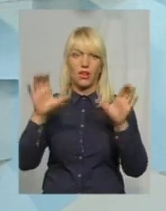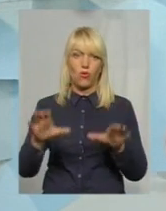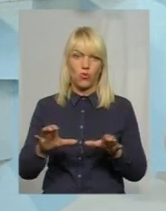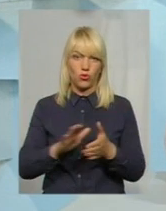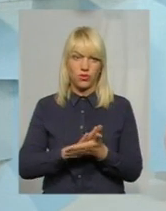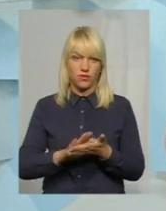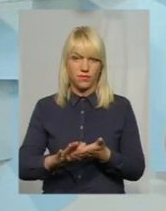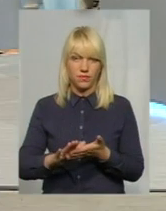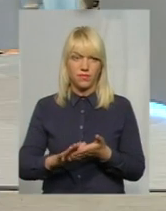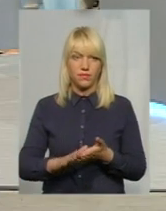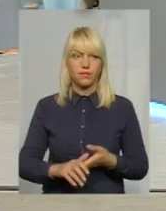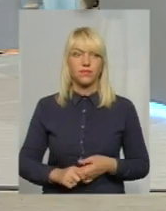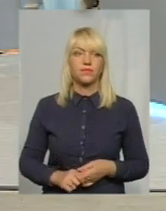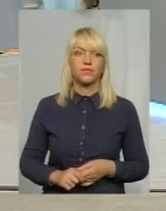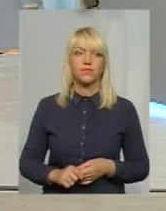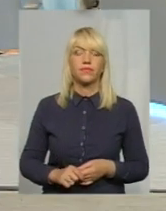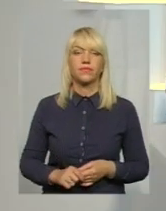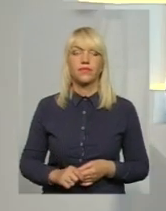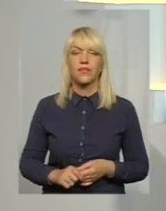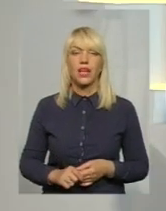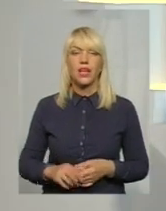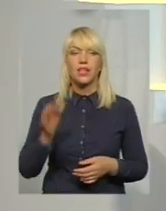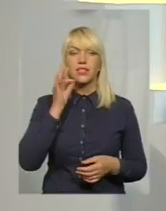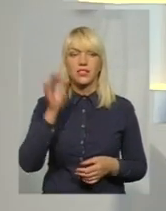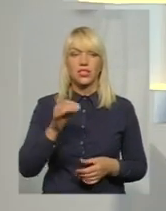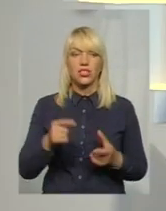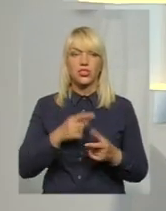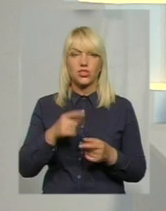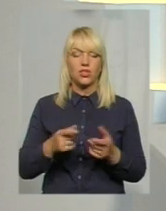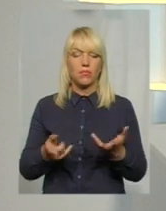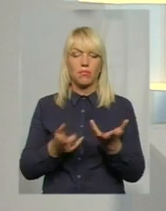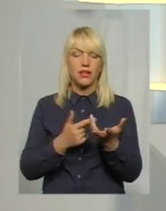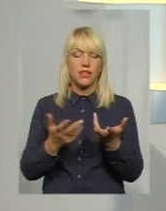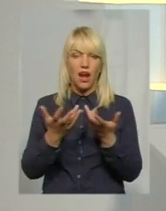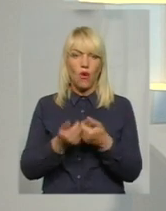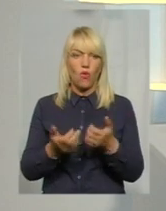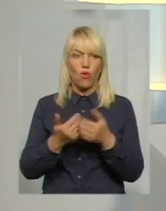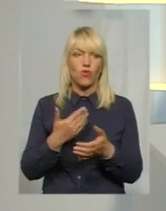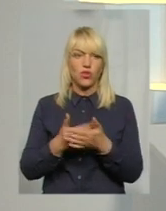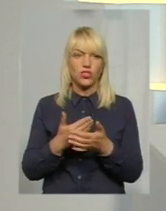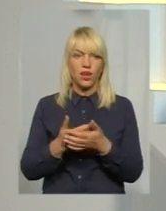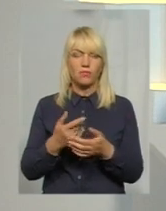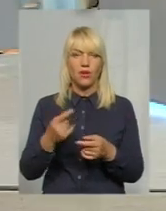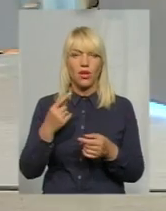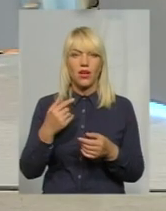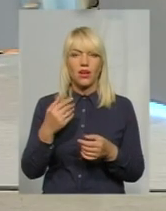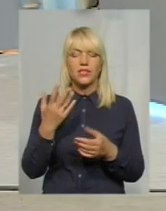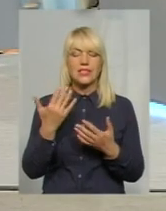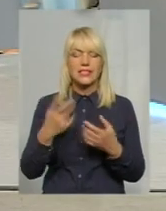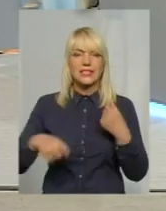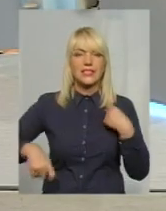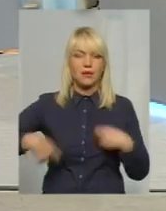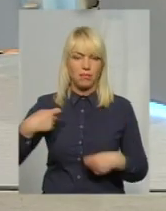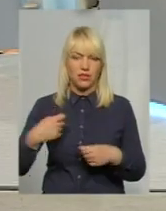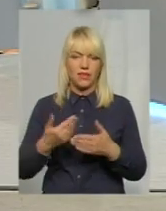Так. Треба признатися також. Так, так. А скажіть, чи підраховували, хоча б орієнтовно, от суми збитків від тих ситуацій, от які ми